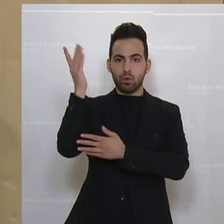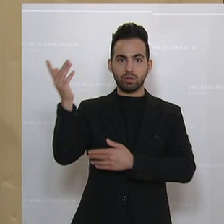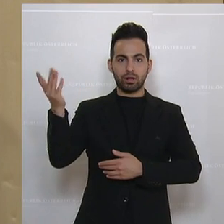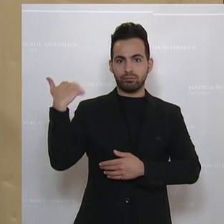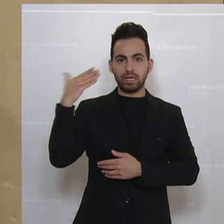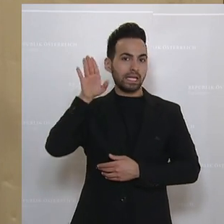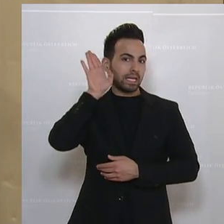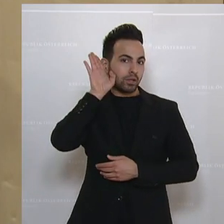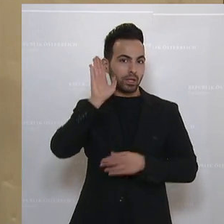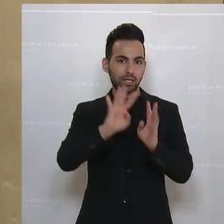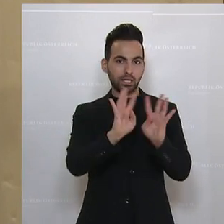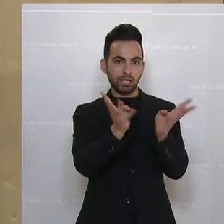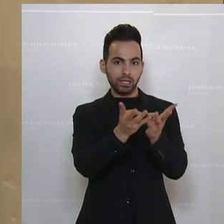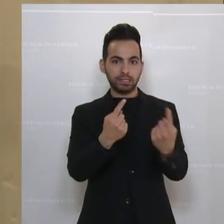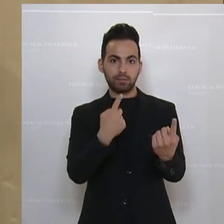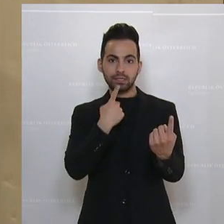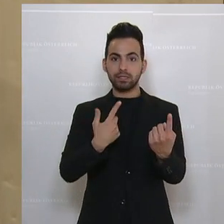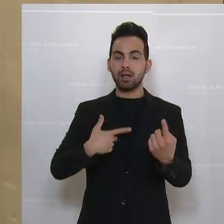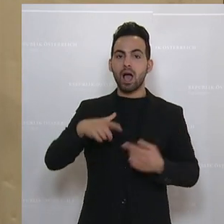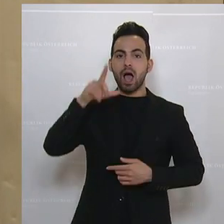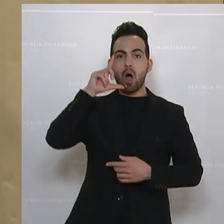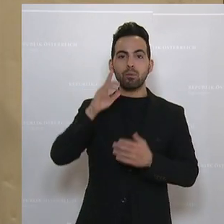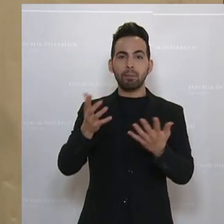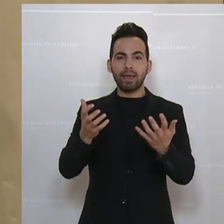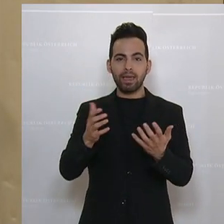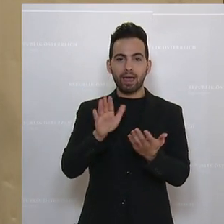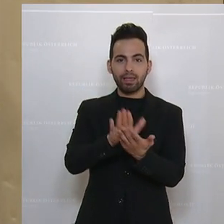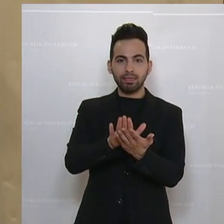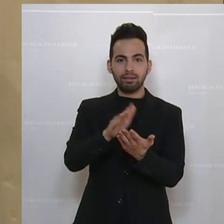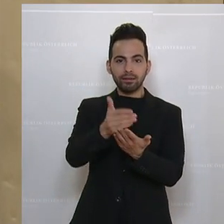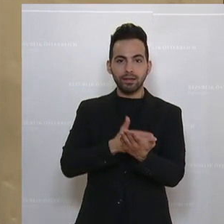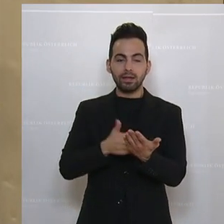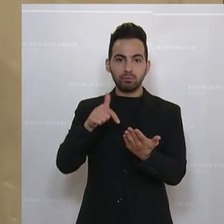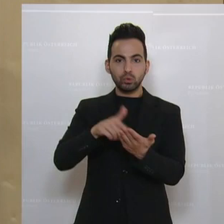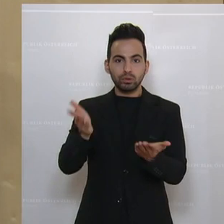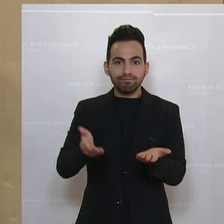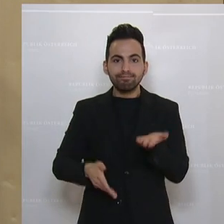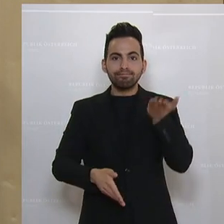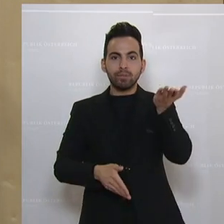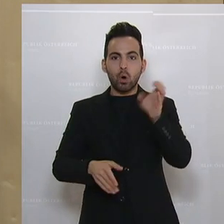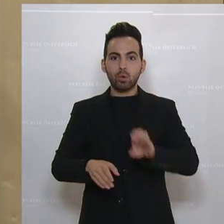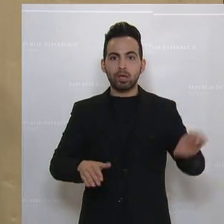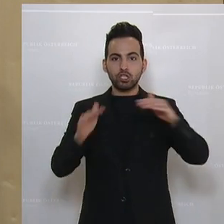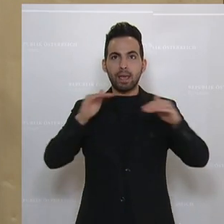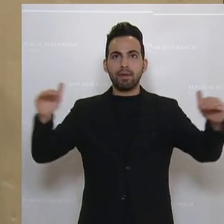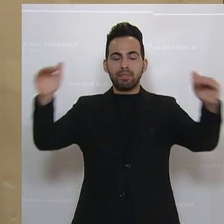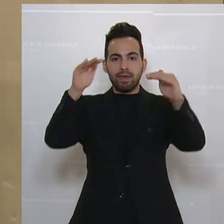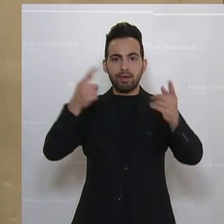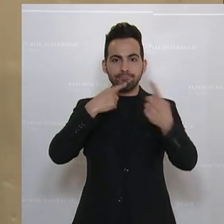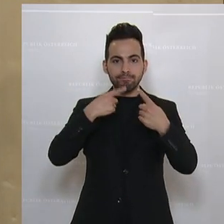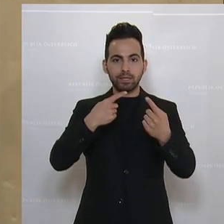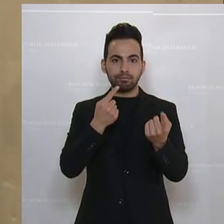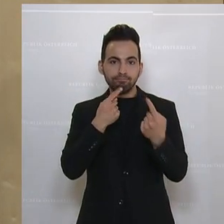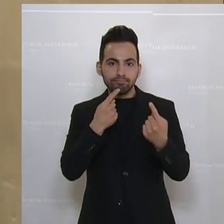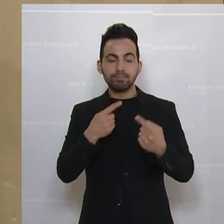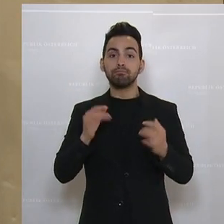hier beim Hearing, in dem er gesagt hat, ja, dieses Hauptbegehren, das kann, wenn, dann nur auf europäischer Ebene erledigt werden. Und tatsächlich hat